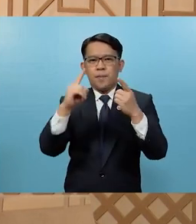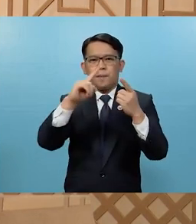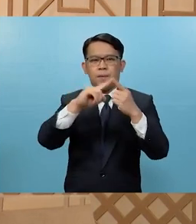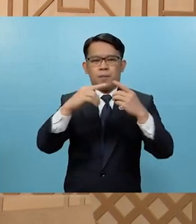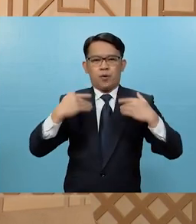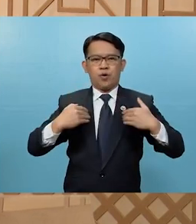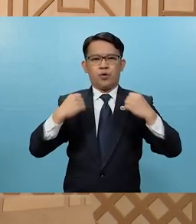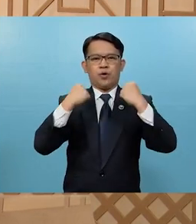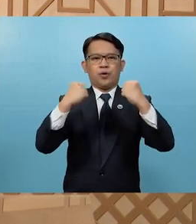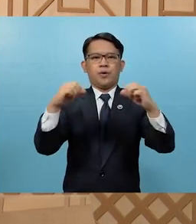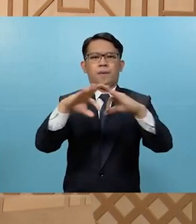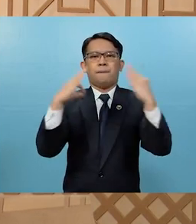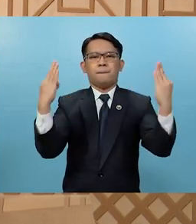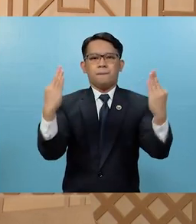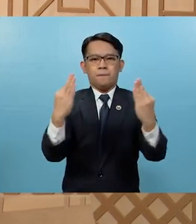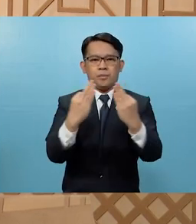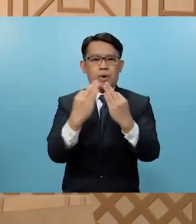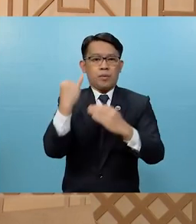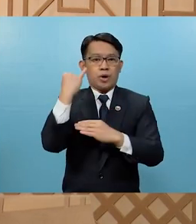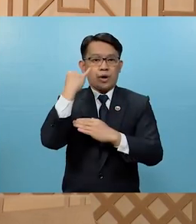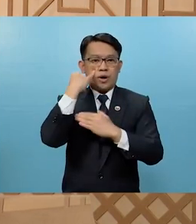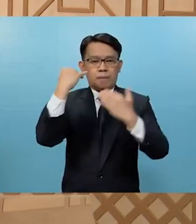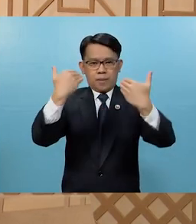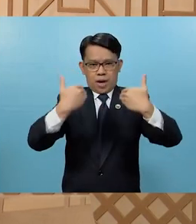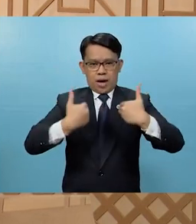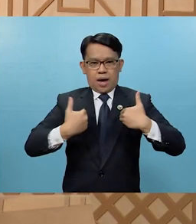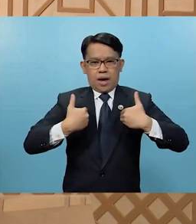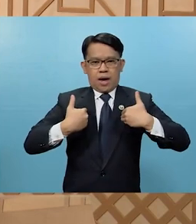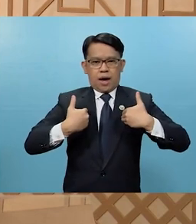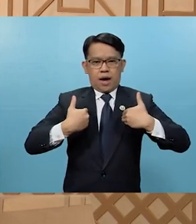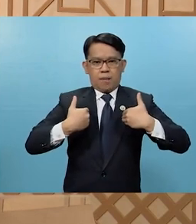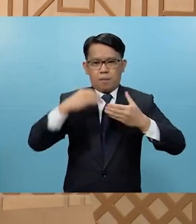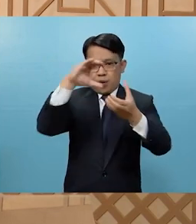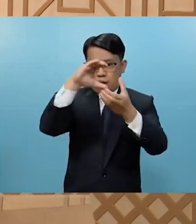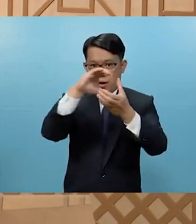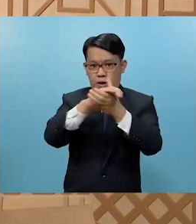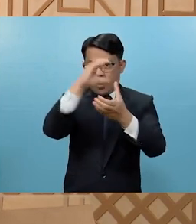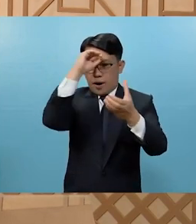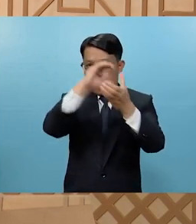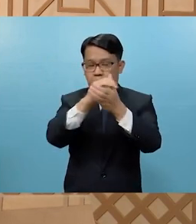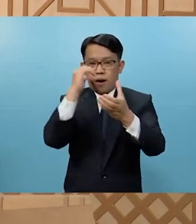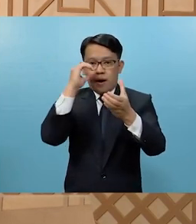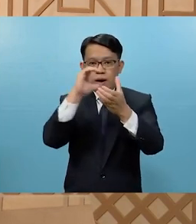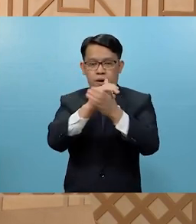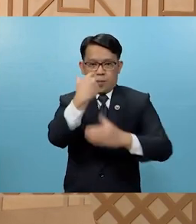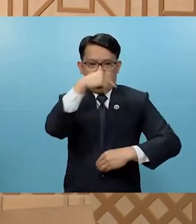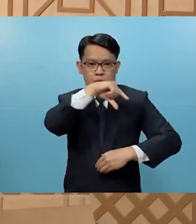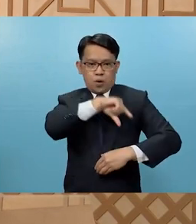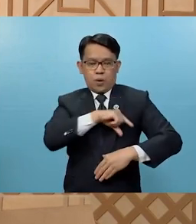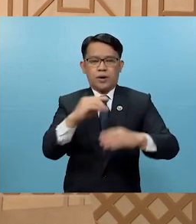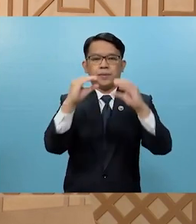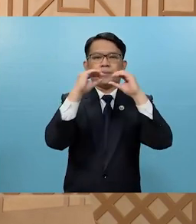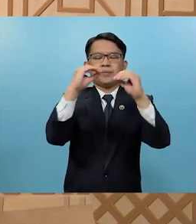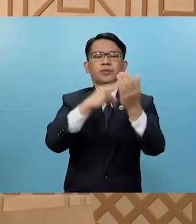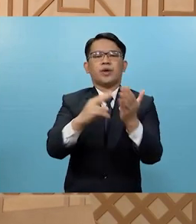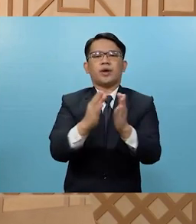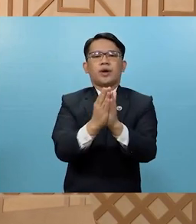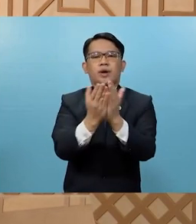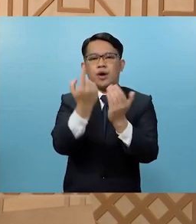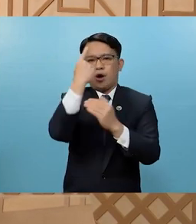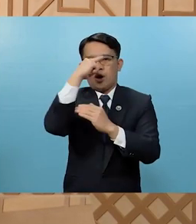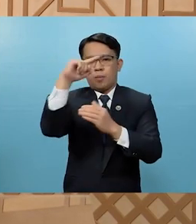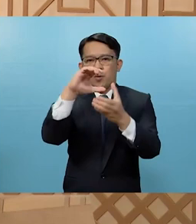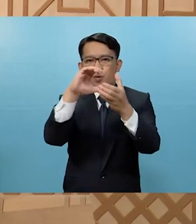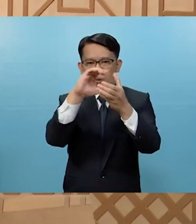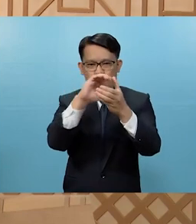matatagpo ang sambahayan kung tataglayin ng mag-asawa ang mga katangian na itinuturo ng Bibya para po